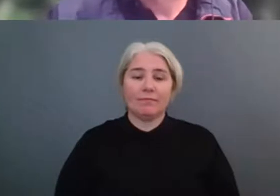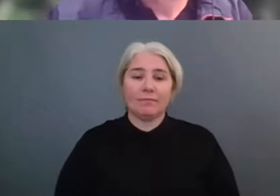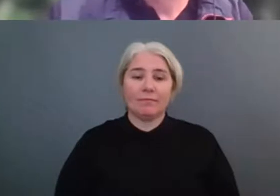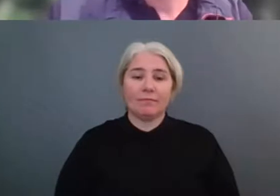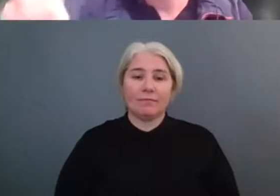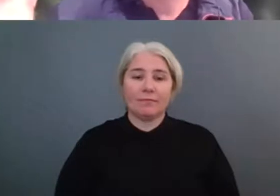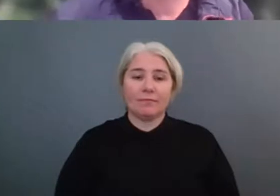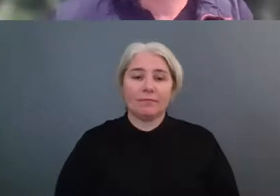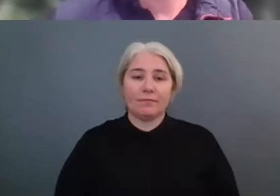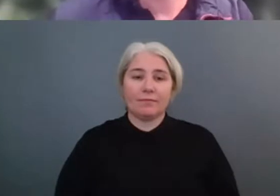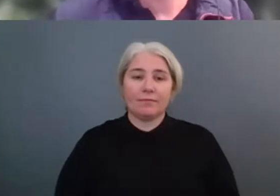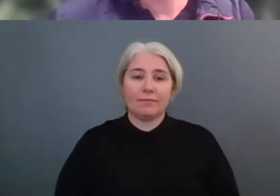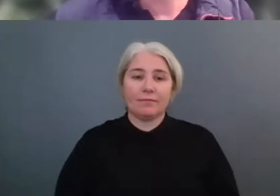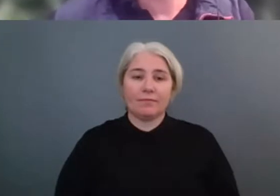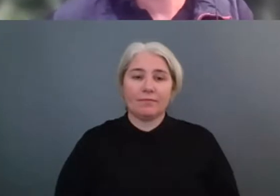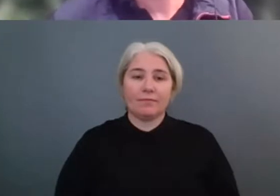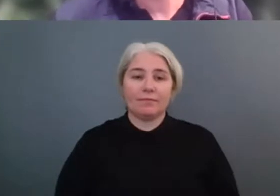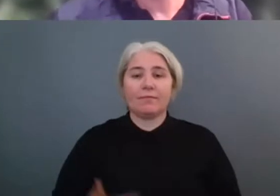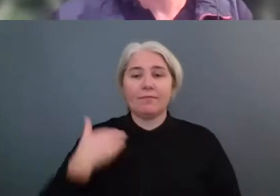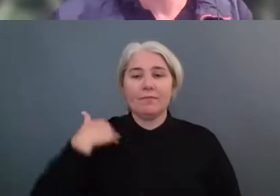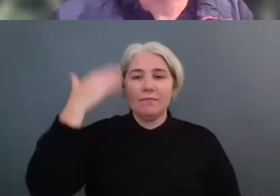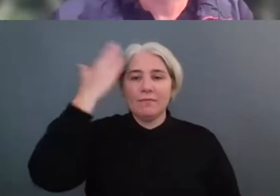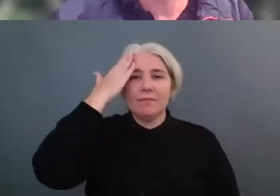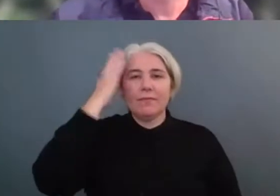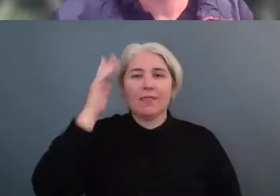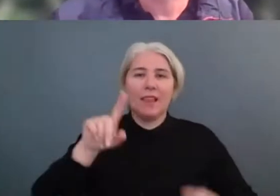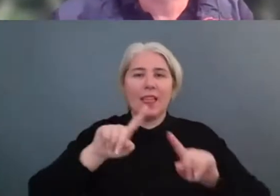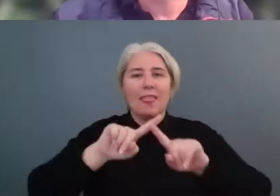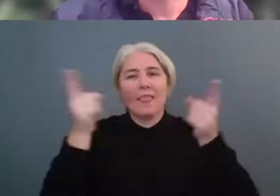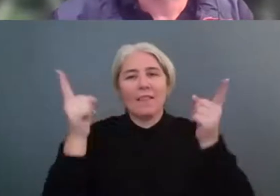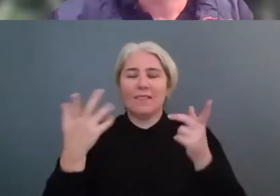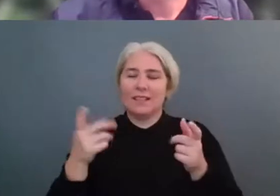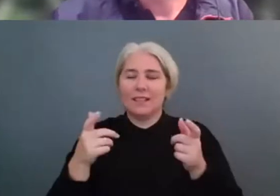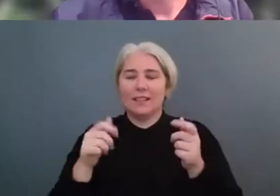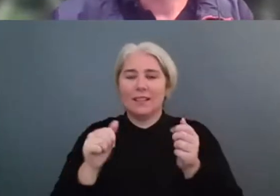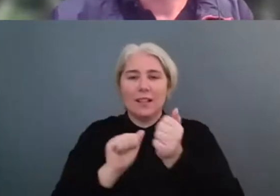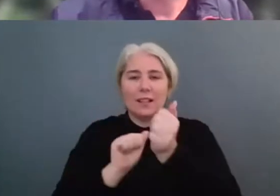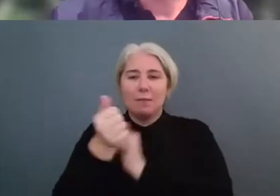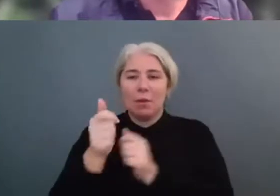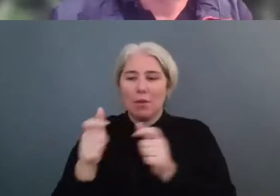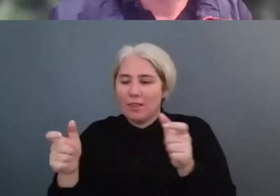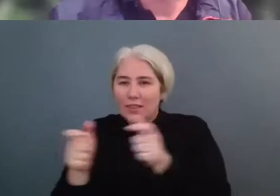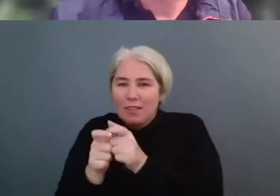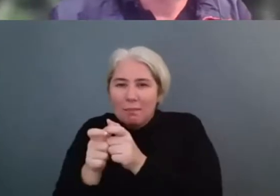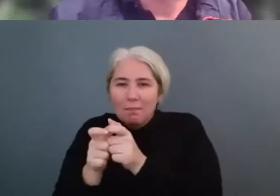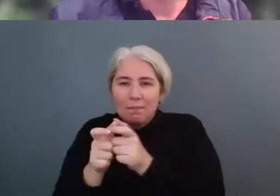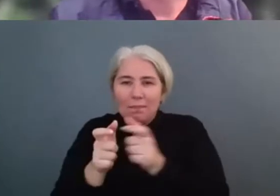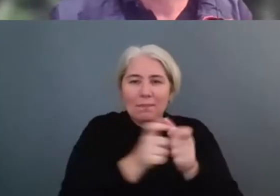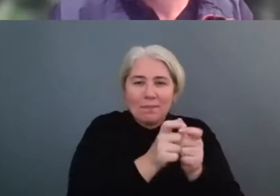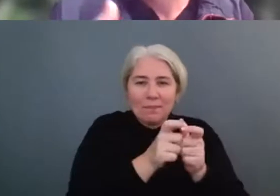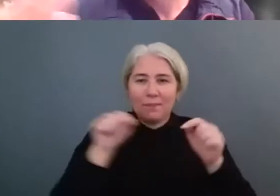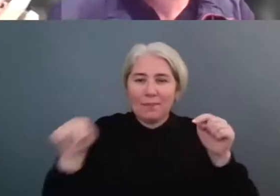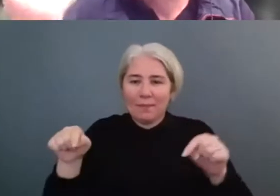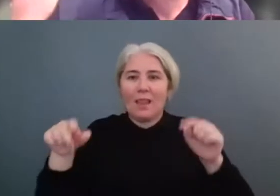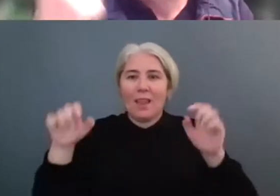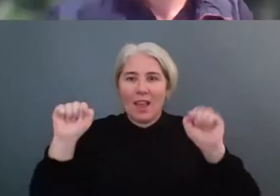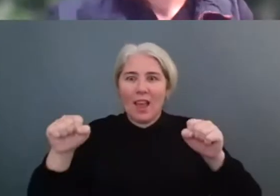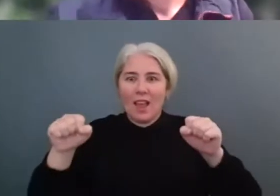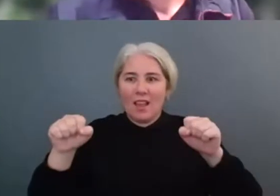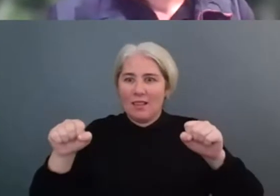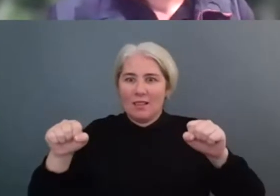comment elles peuvent imposer aussi des des contraintes environnementales et comment